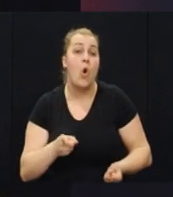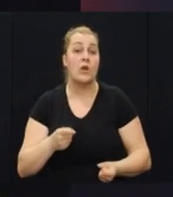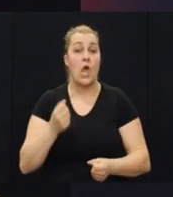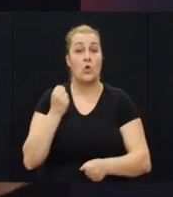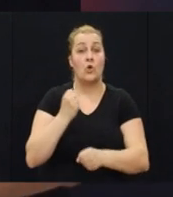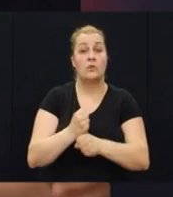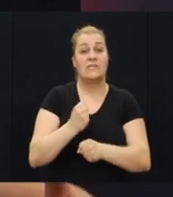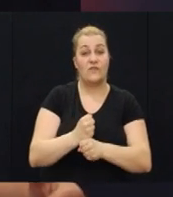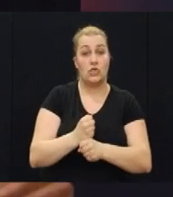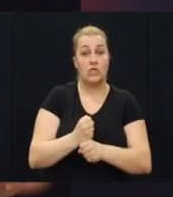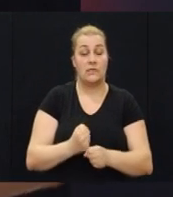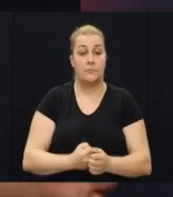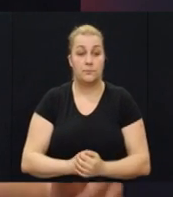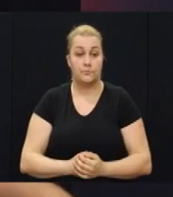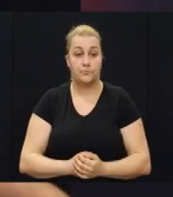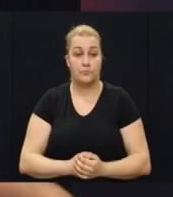izvršiti